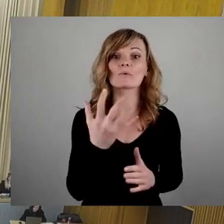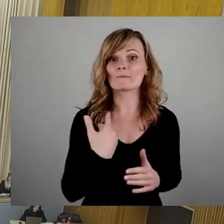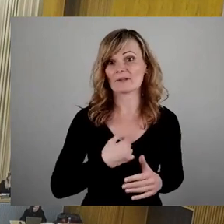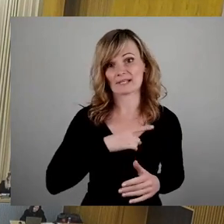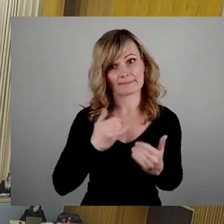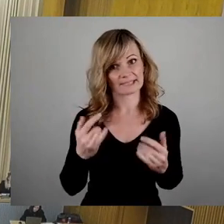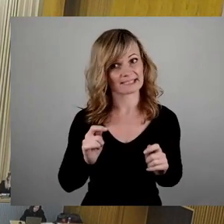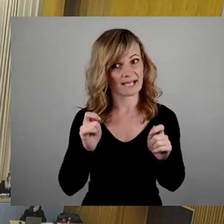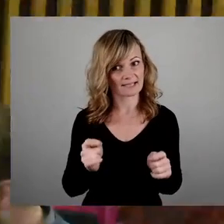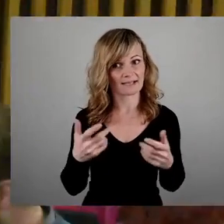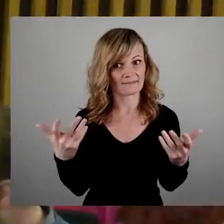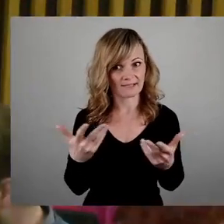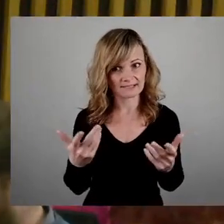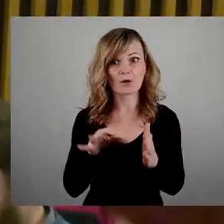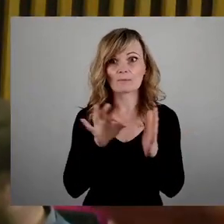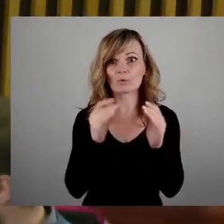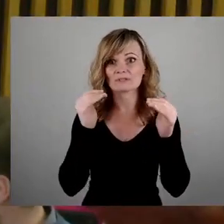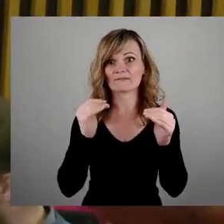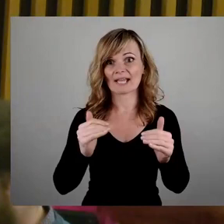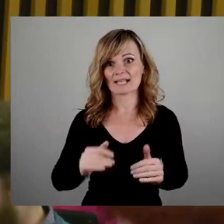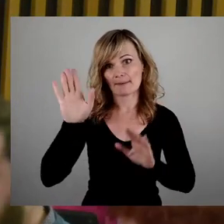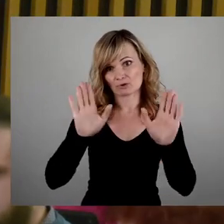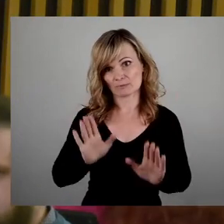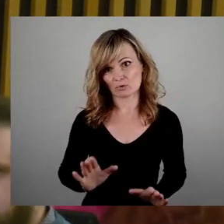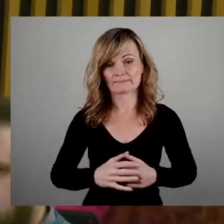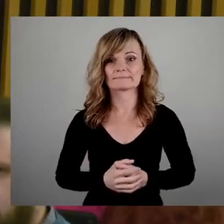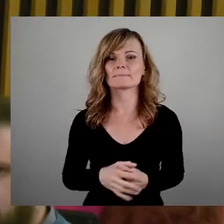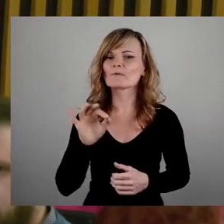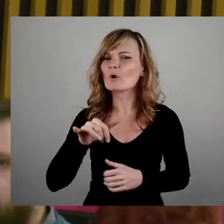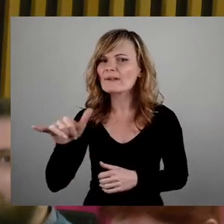ich punktweise Abstimmung. Für welchen Antrag?